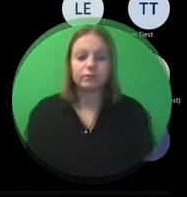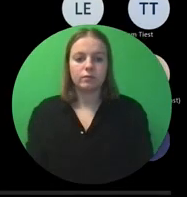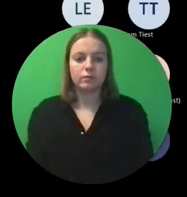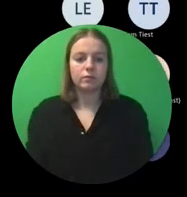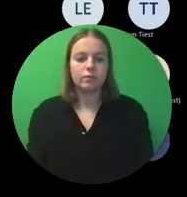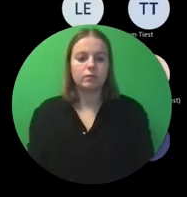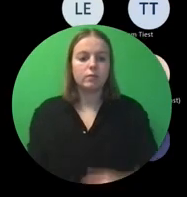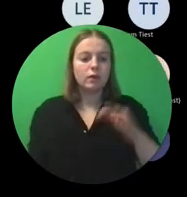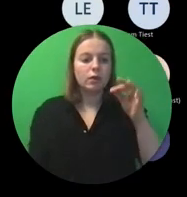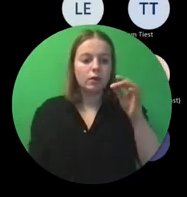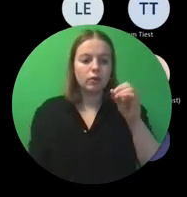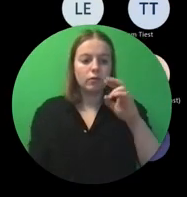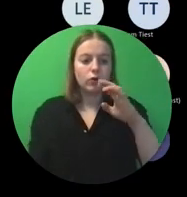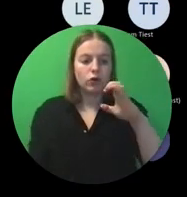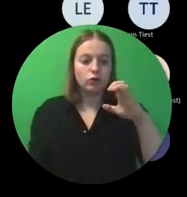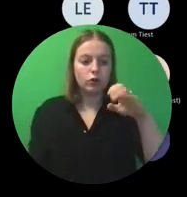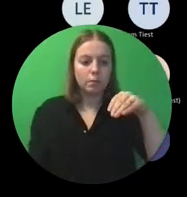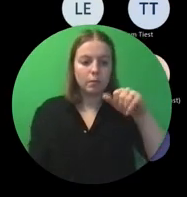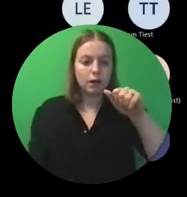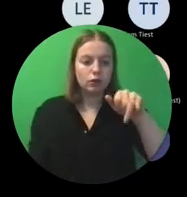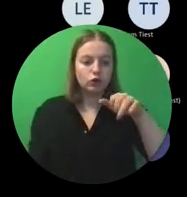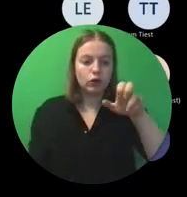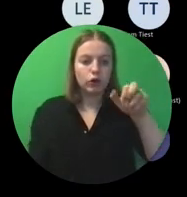De force majeure, de overmacht.